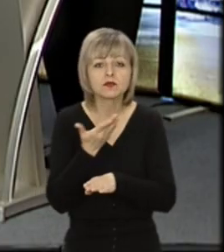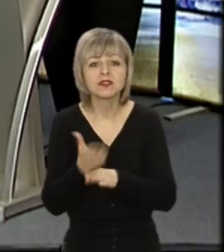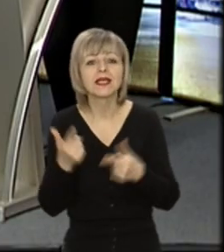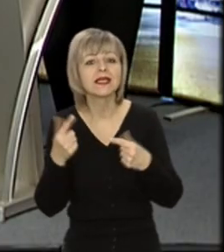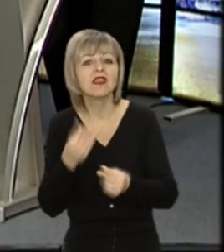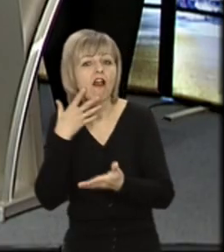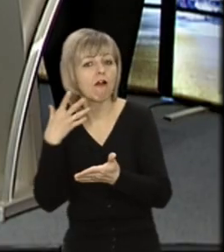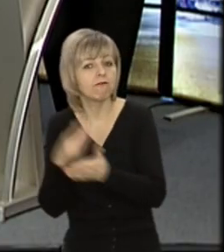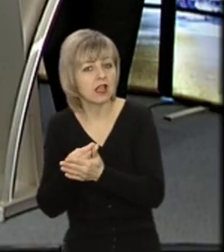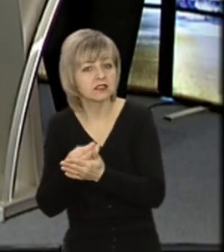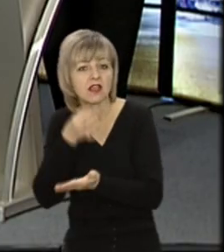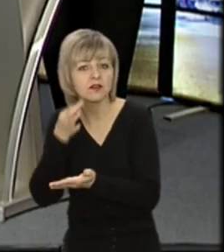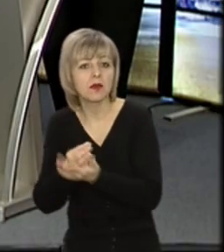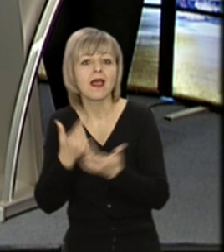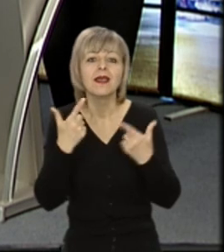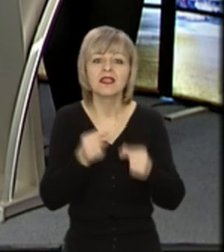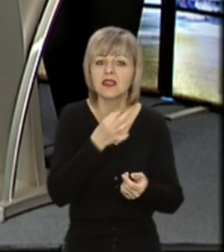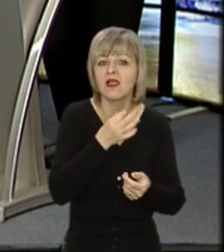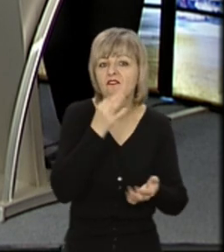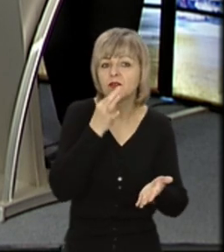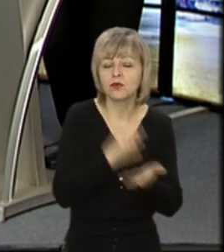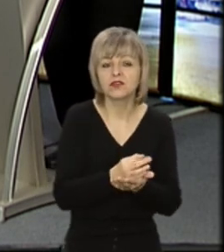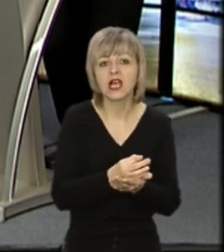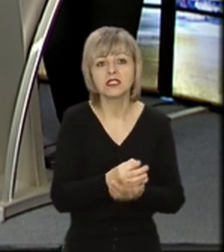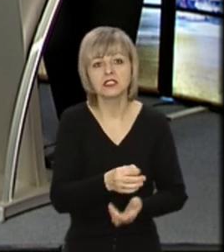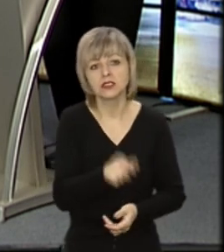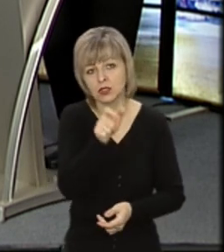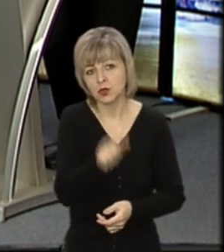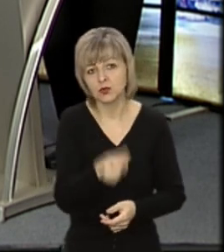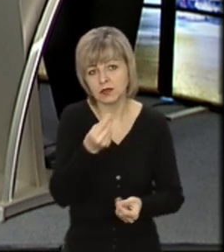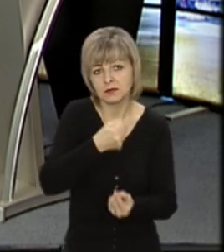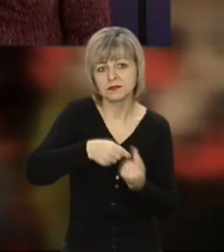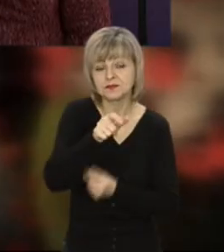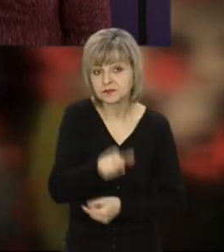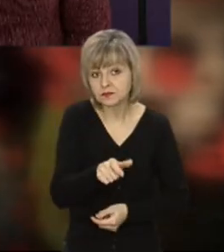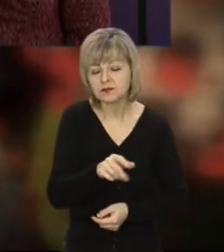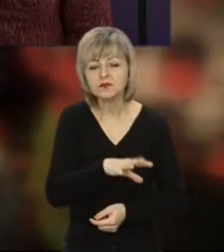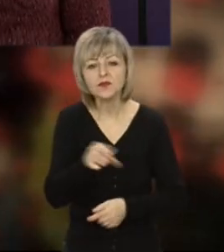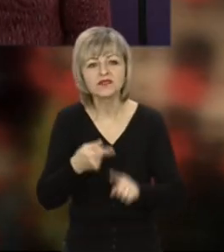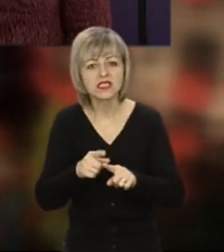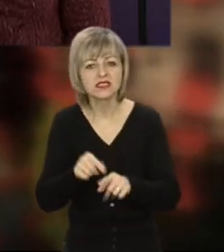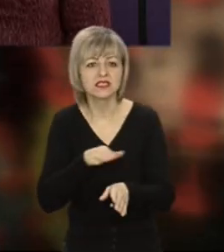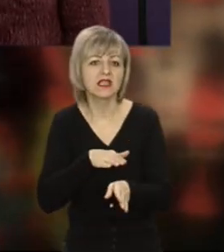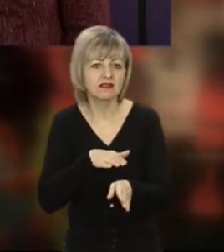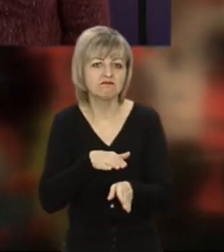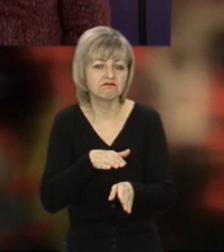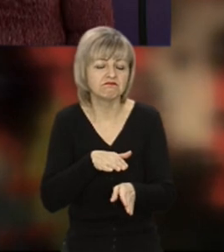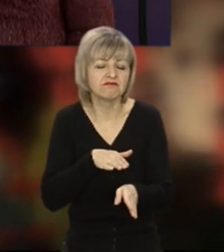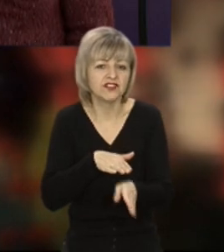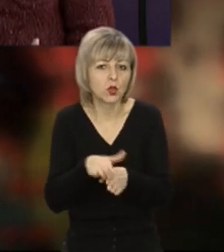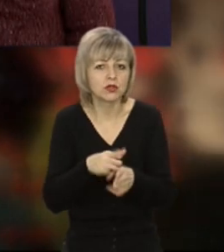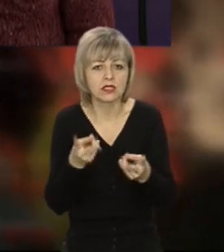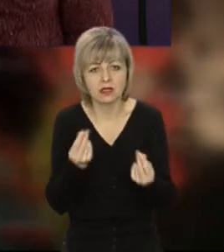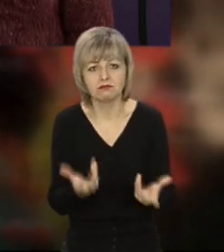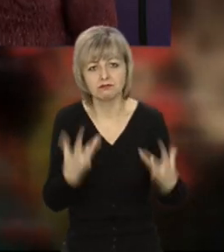відповідальність суб'єкта господарювання. Тому що все ж таки, ну, скрізь підприємницька діяльність здійснюється з метою утримання доходів. І